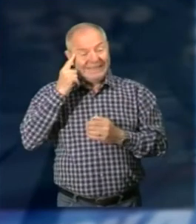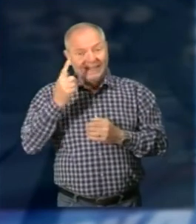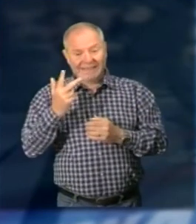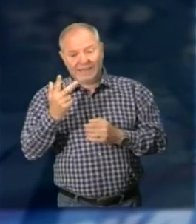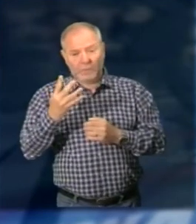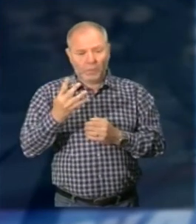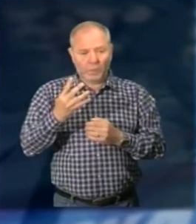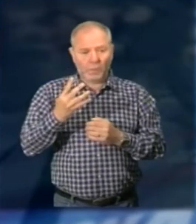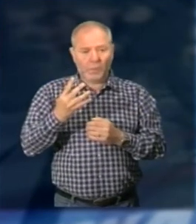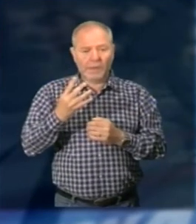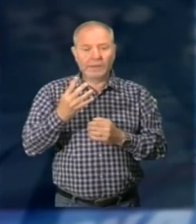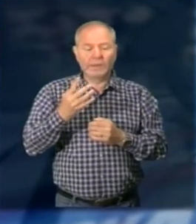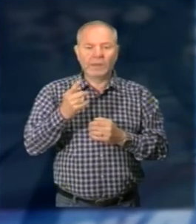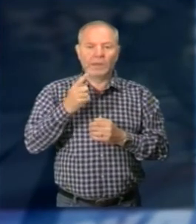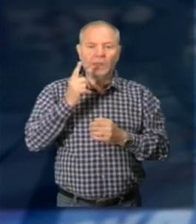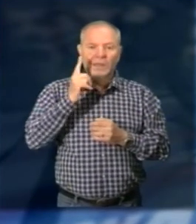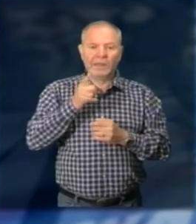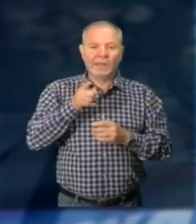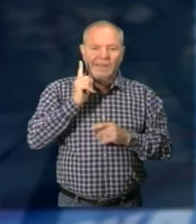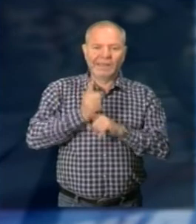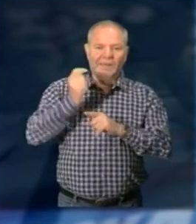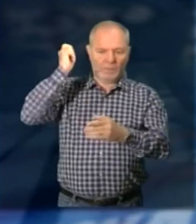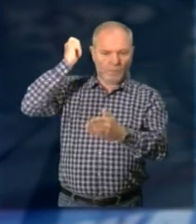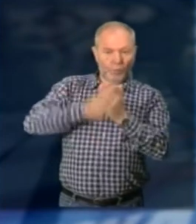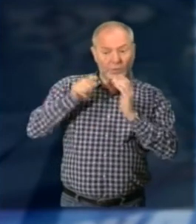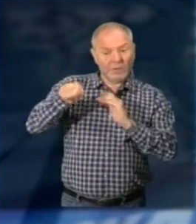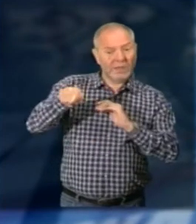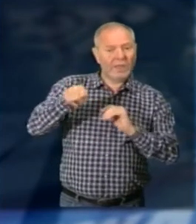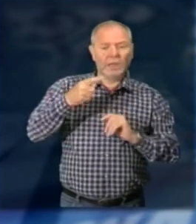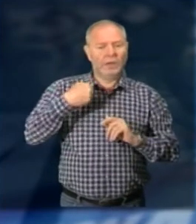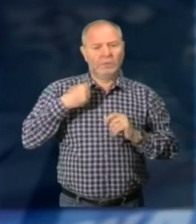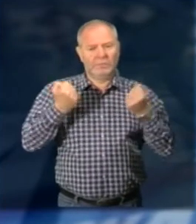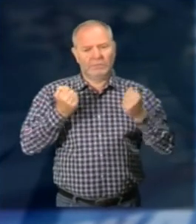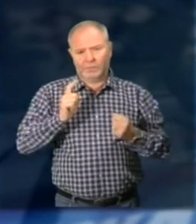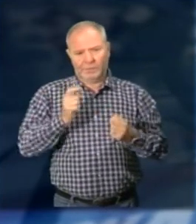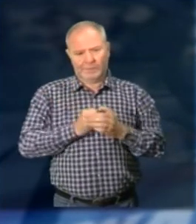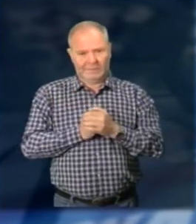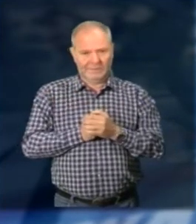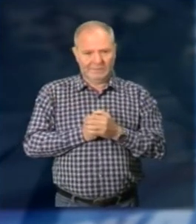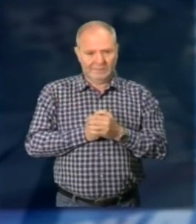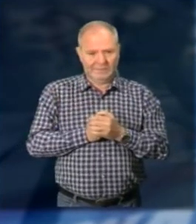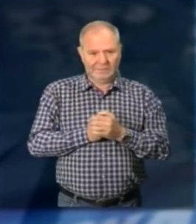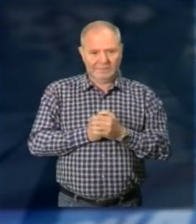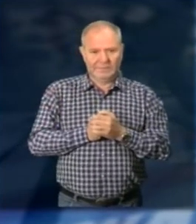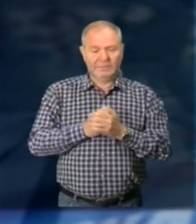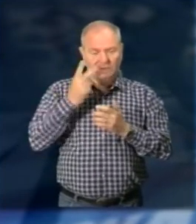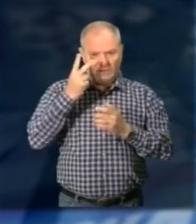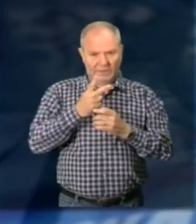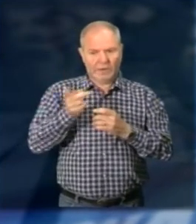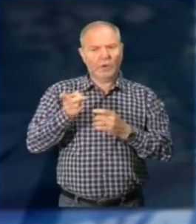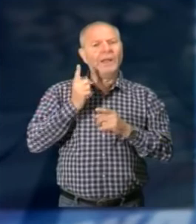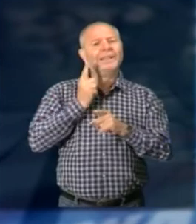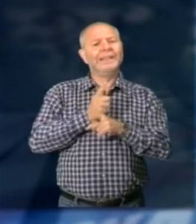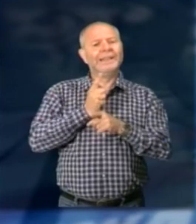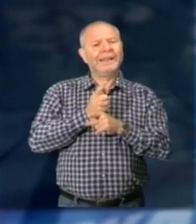4, chi infrange il codice della strada deve essere multato come qualsiasi altro utente della strada Come hanno diritto di utilizzare la strada